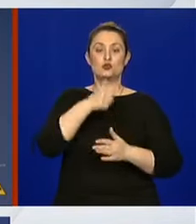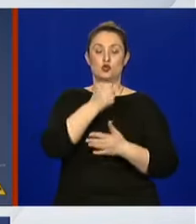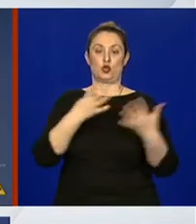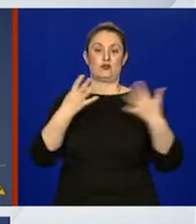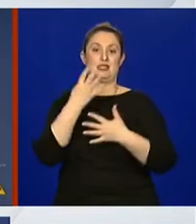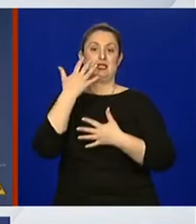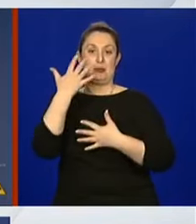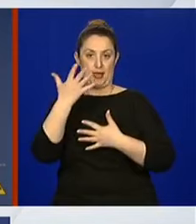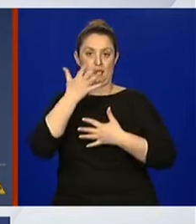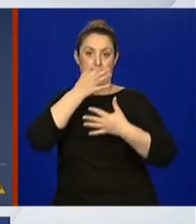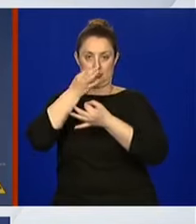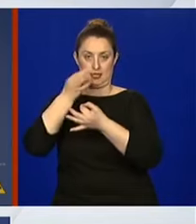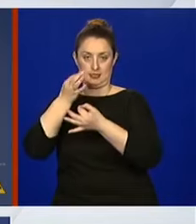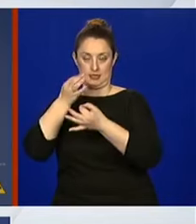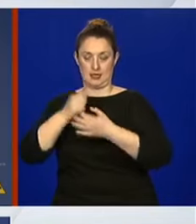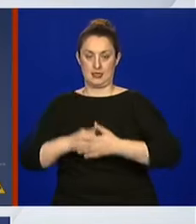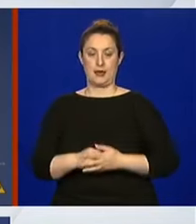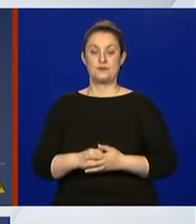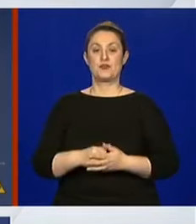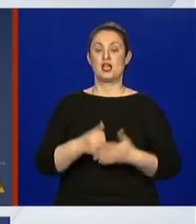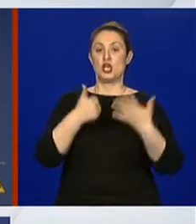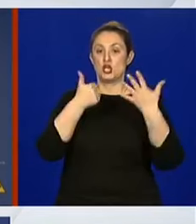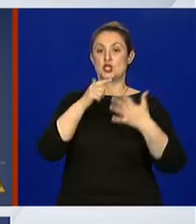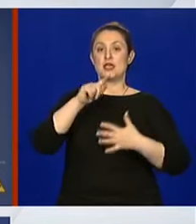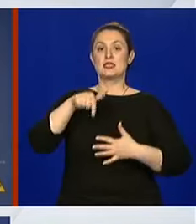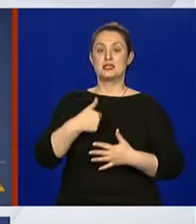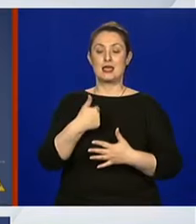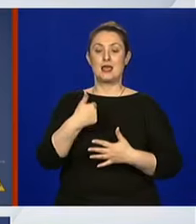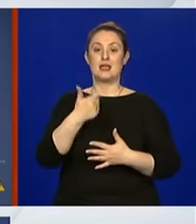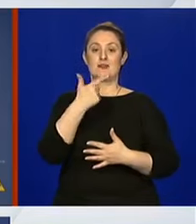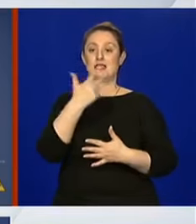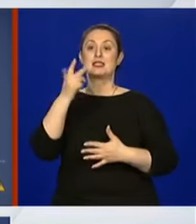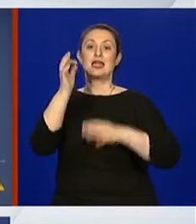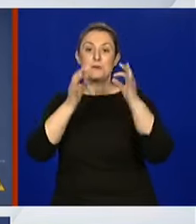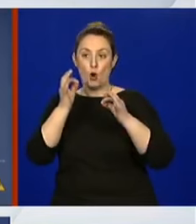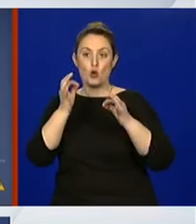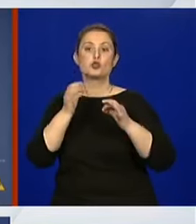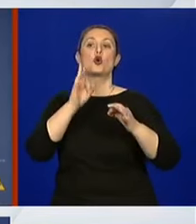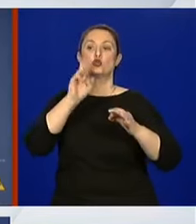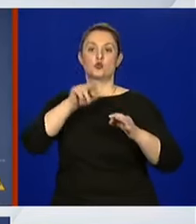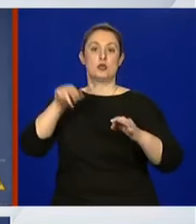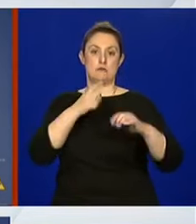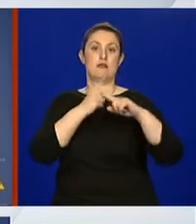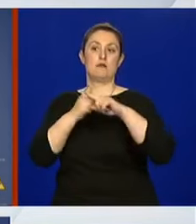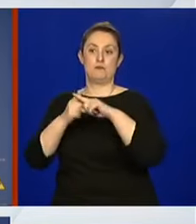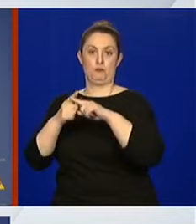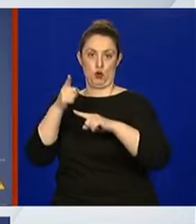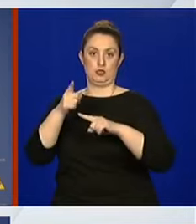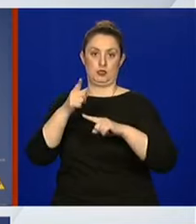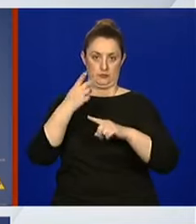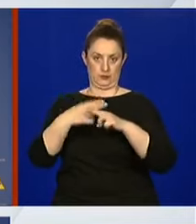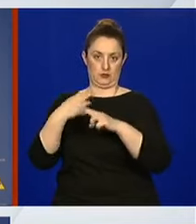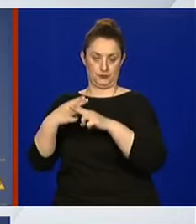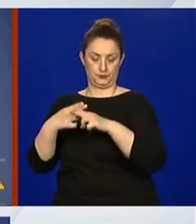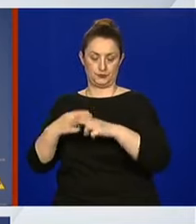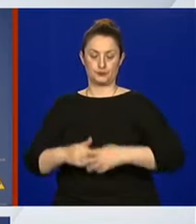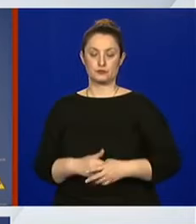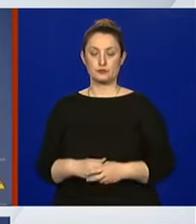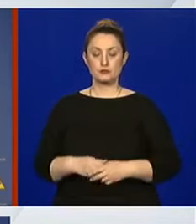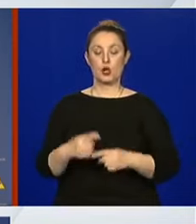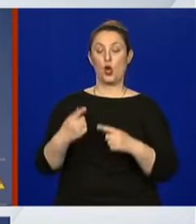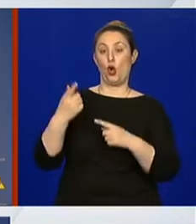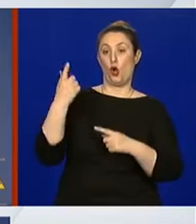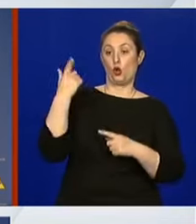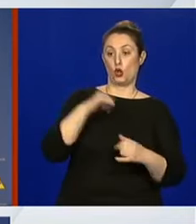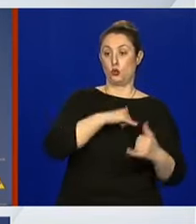Postupak pozitivnih je 6.23%. Nažalost, od jučer je